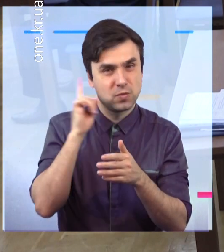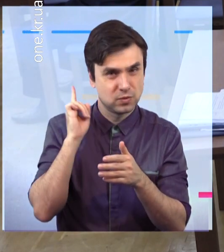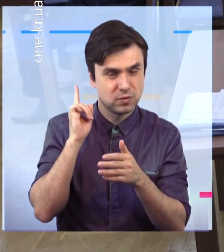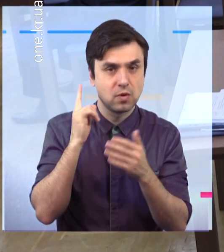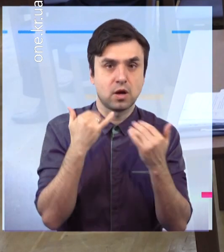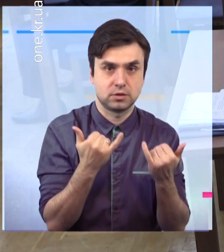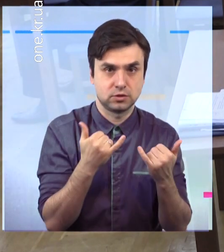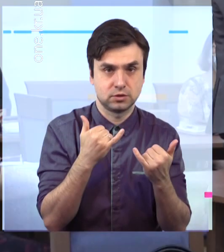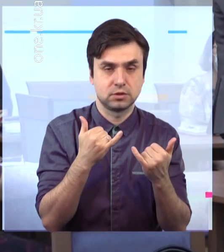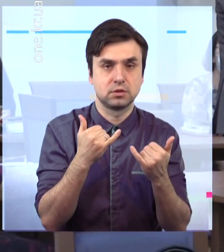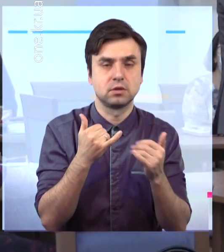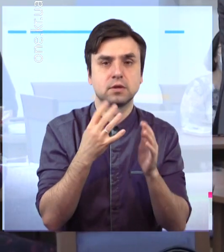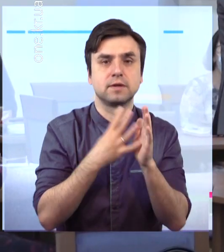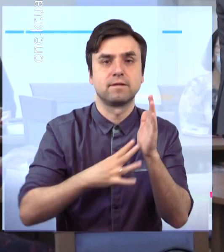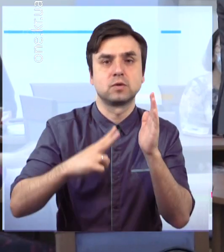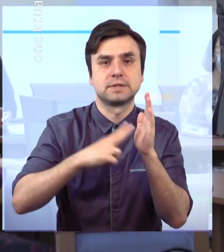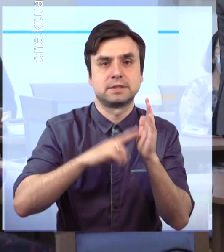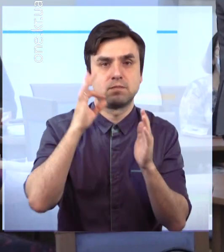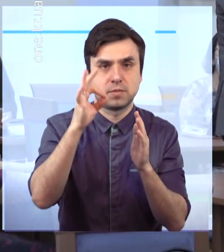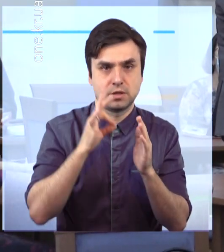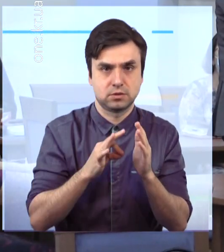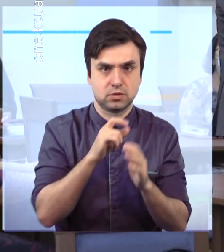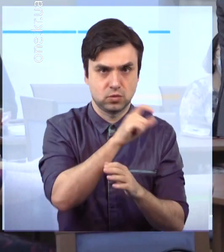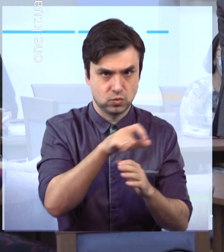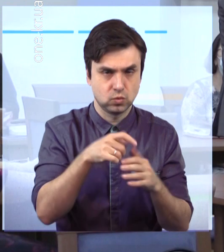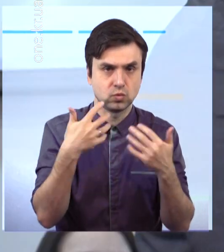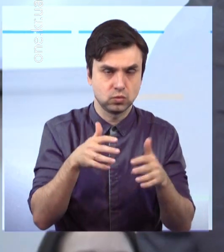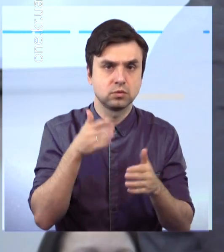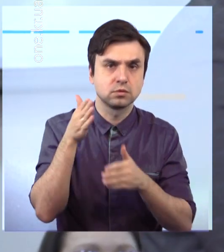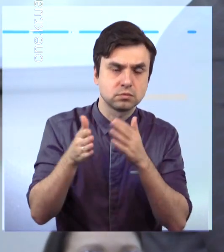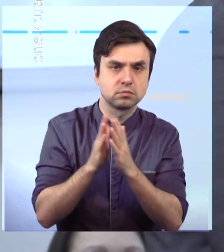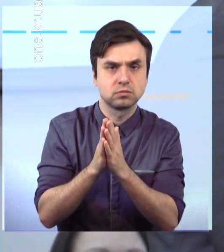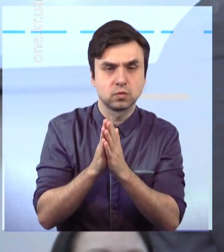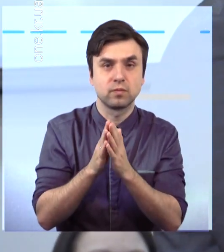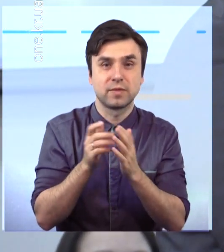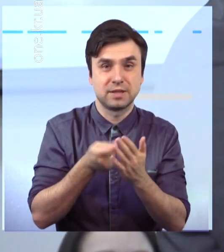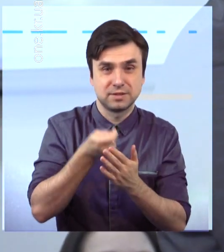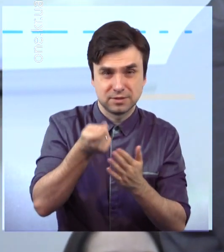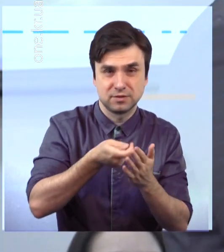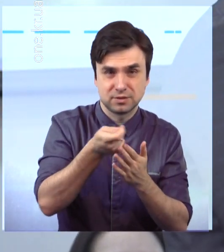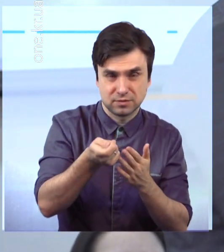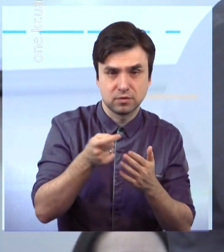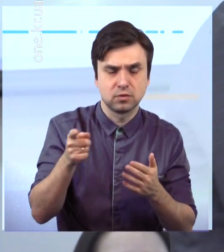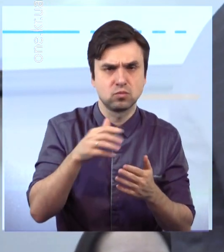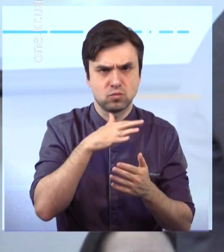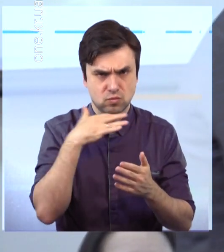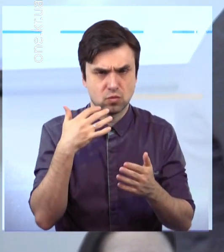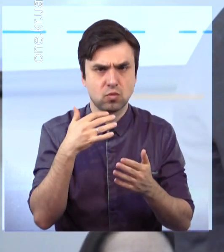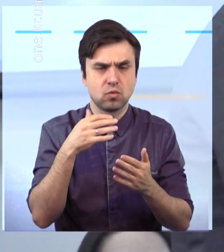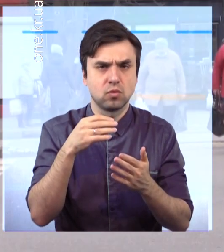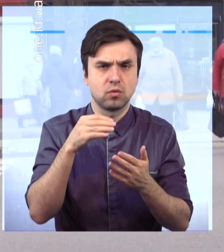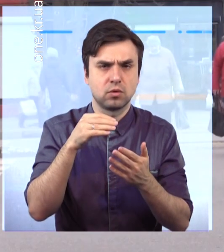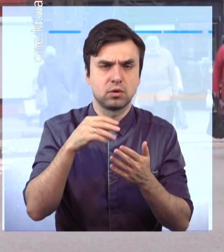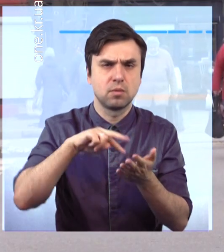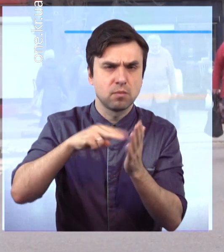зазначили, що наразі усі отримані звернення опрацьовані, та спочатку квітня мешканці міста вже почали отримувати